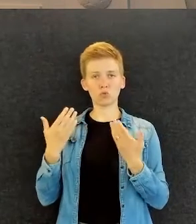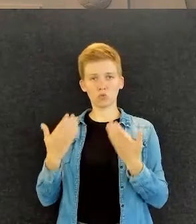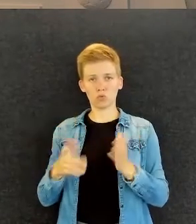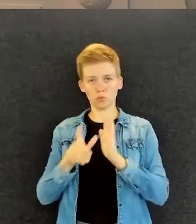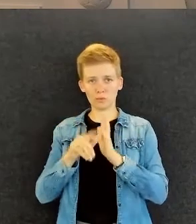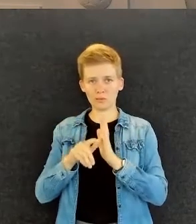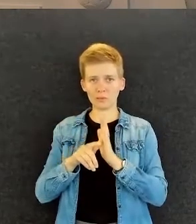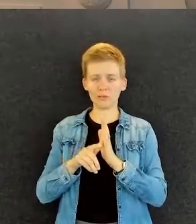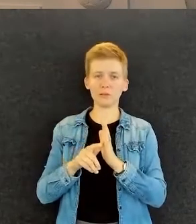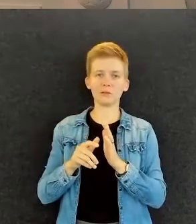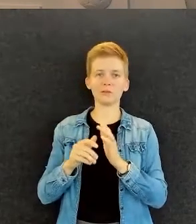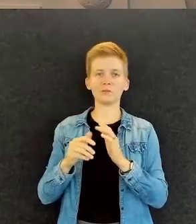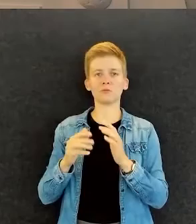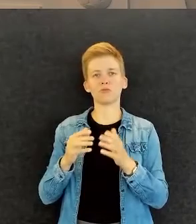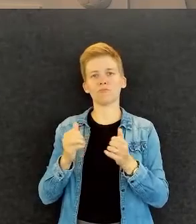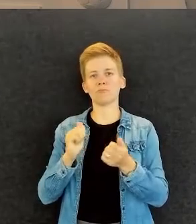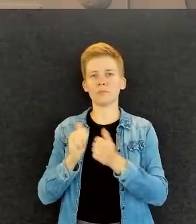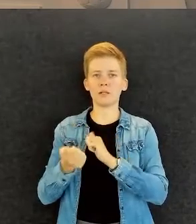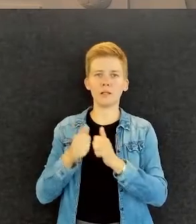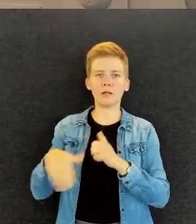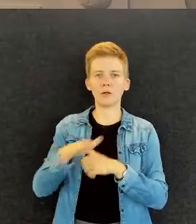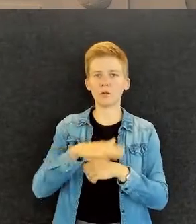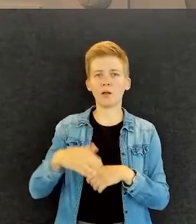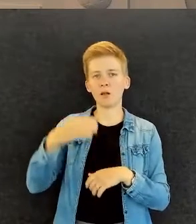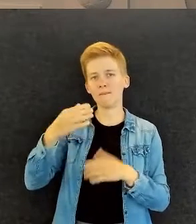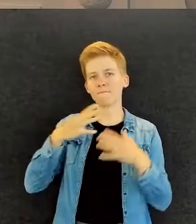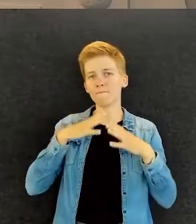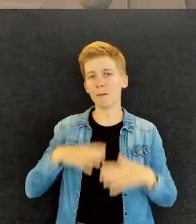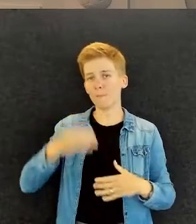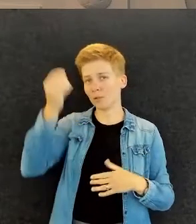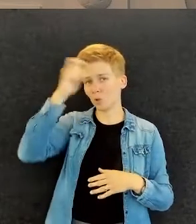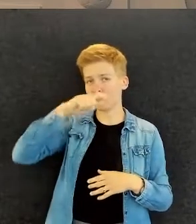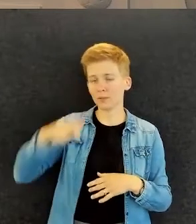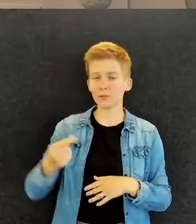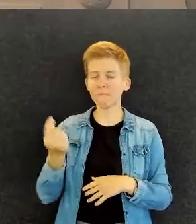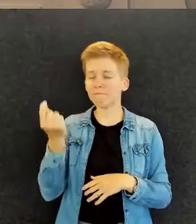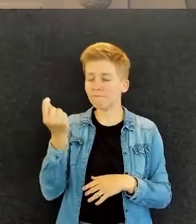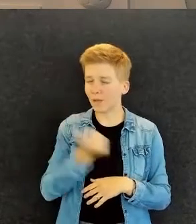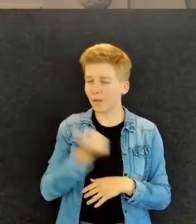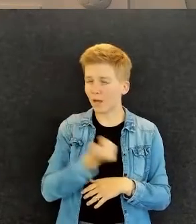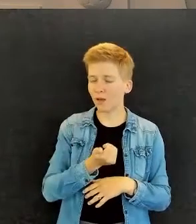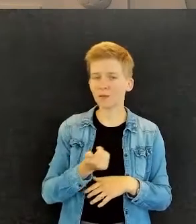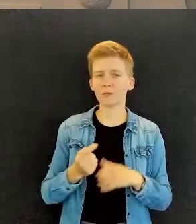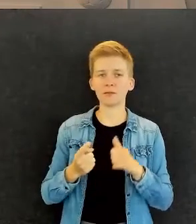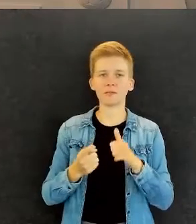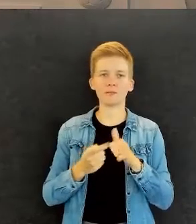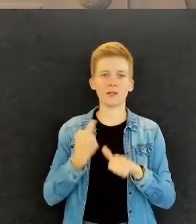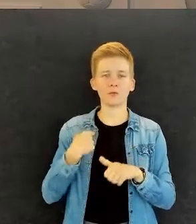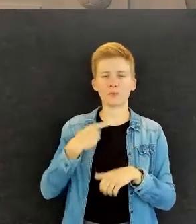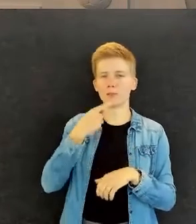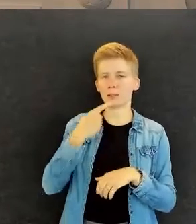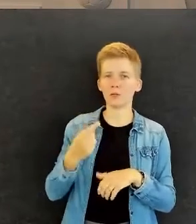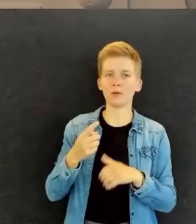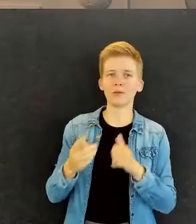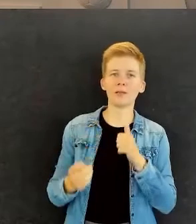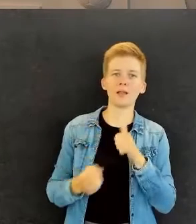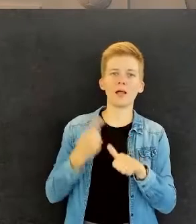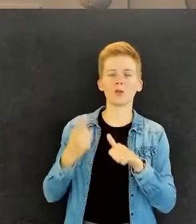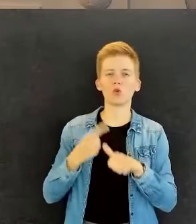liikunta-alalla on tosi vähän vammaisia opiskelijoita. Ja kun sanoin tuossa alussa, että tämä lähtee osaamisesta ja